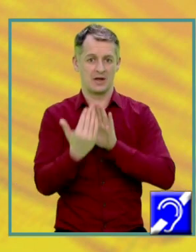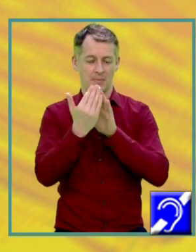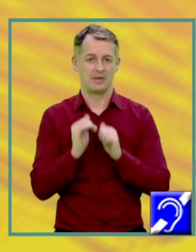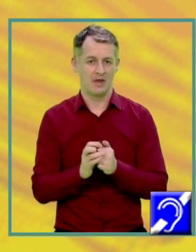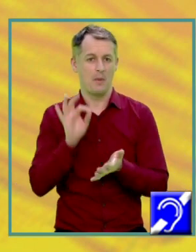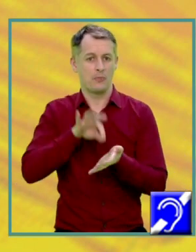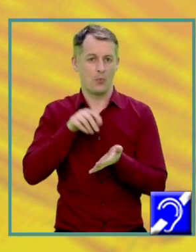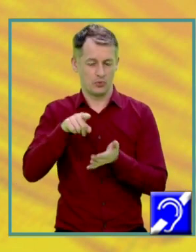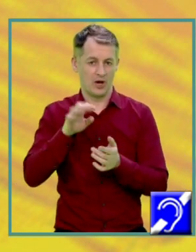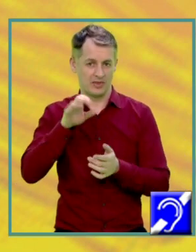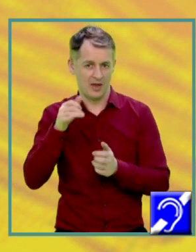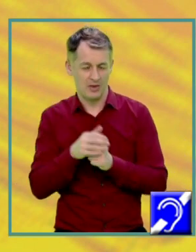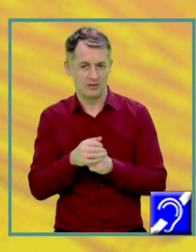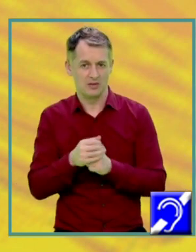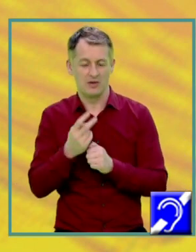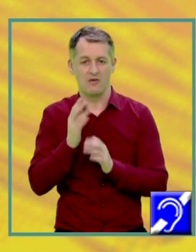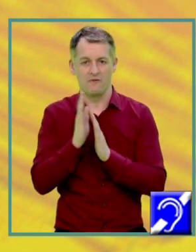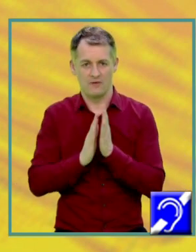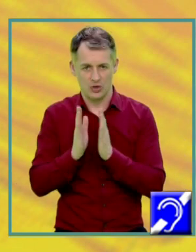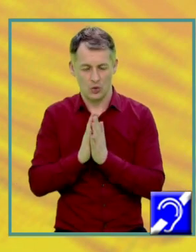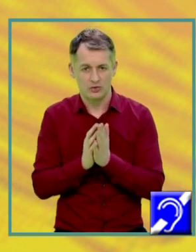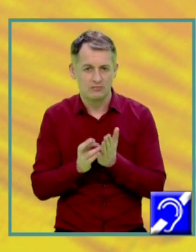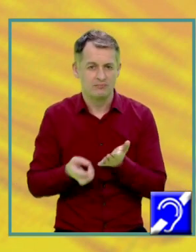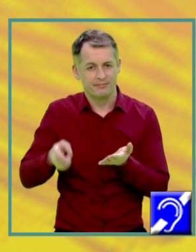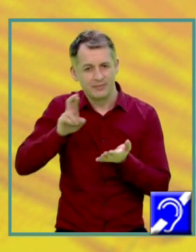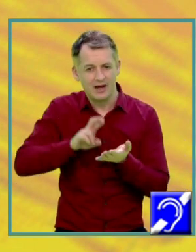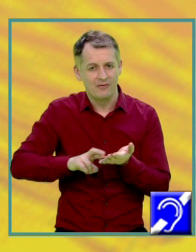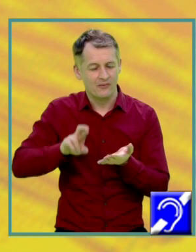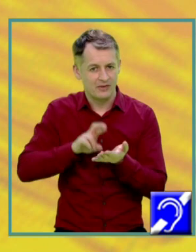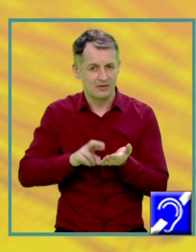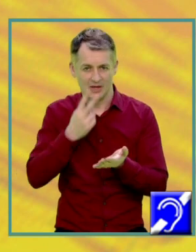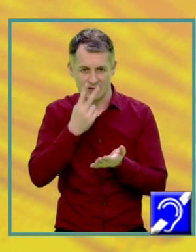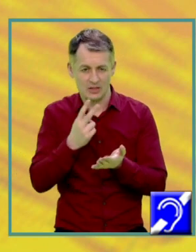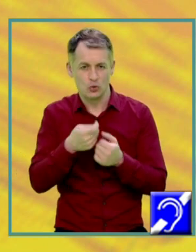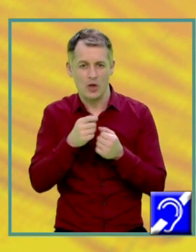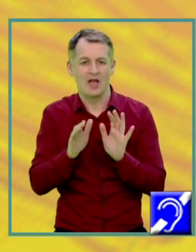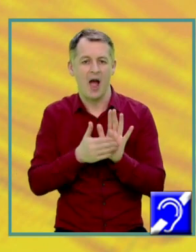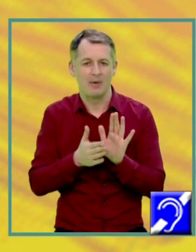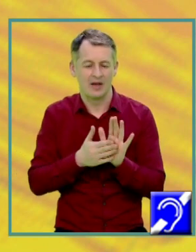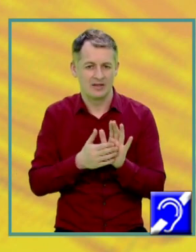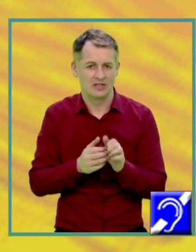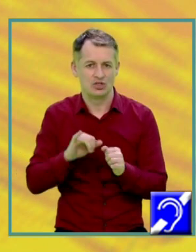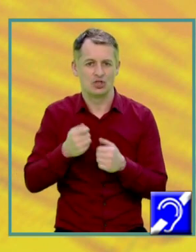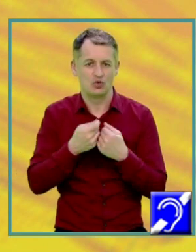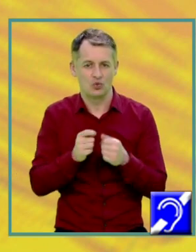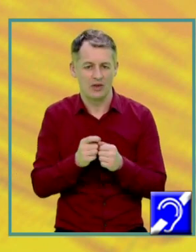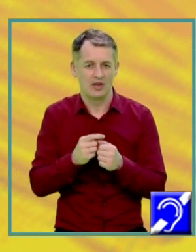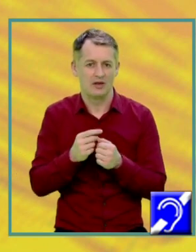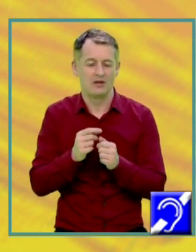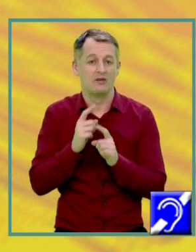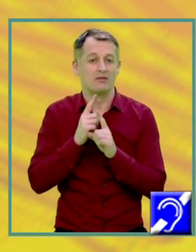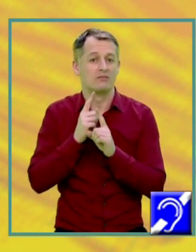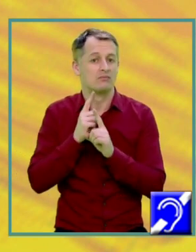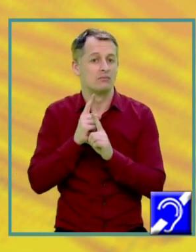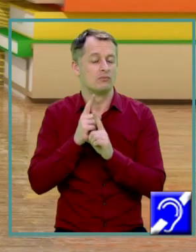să revizuiți toate aplicațiile rezolvate astăzi Și bineînțeles toată teoria predată în